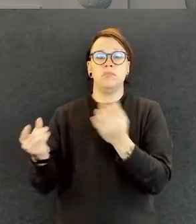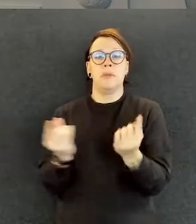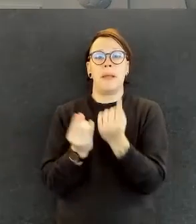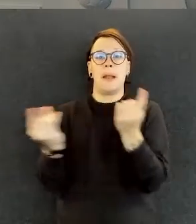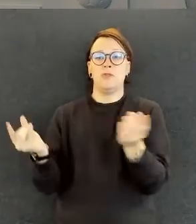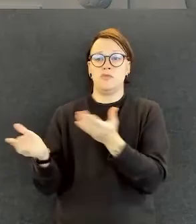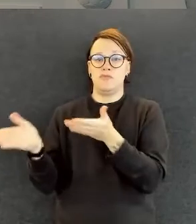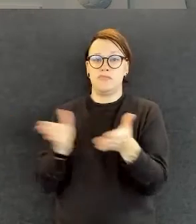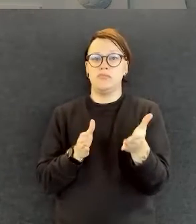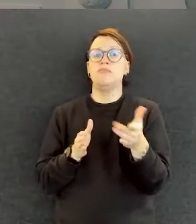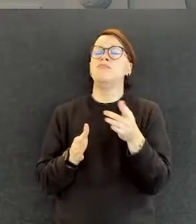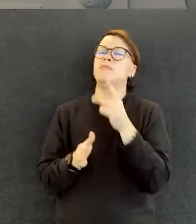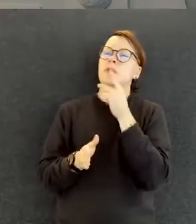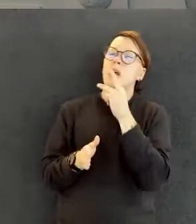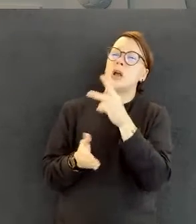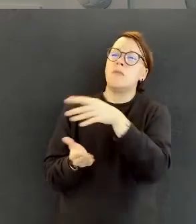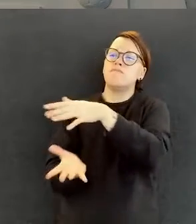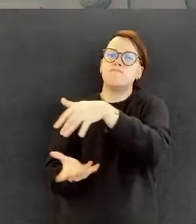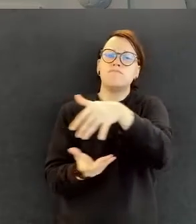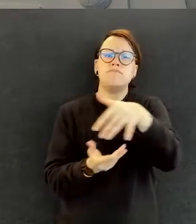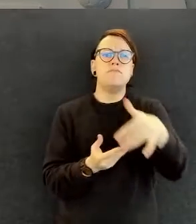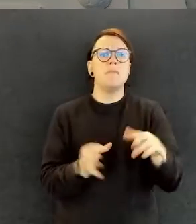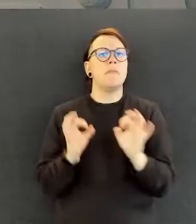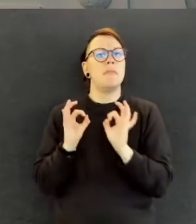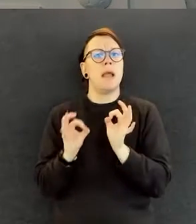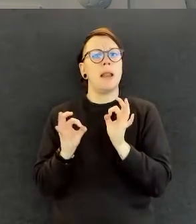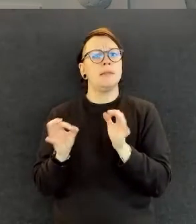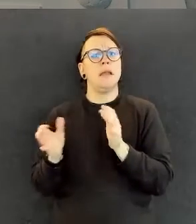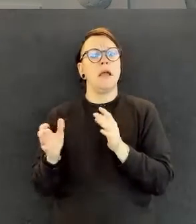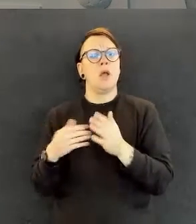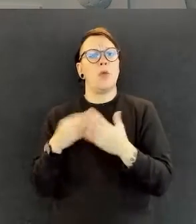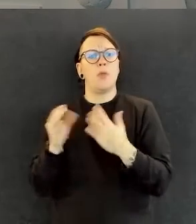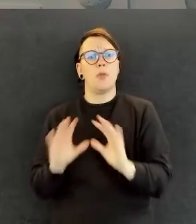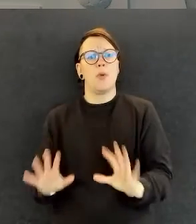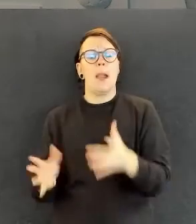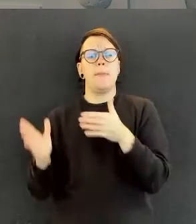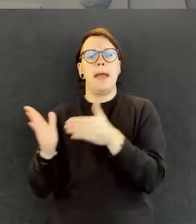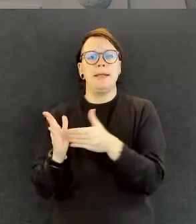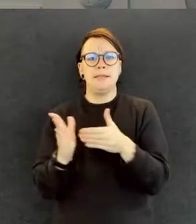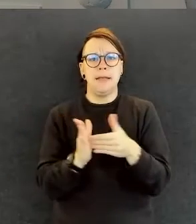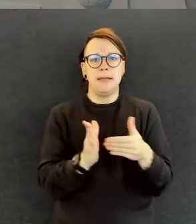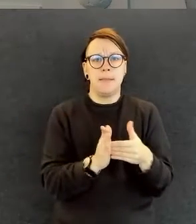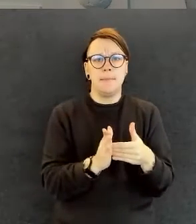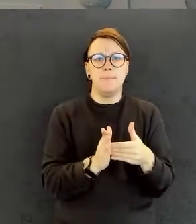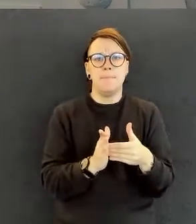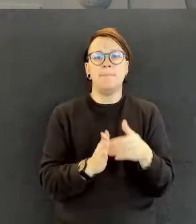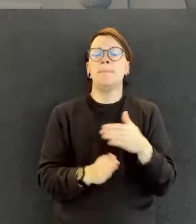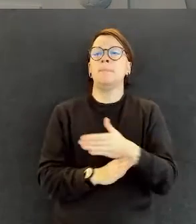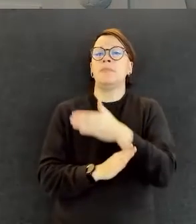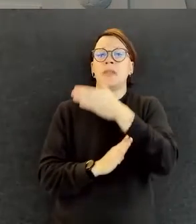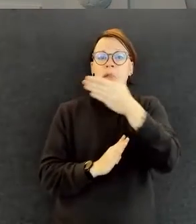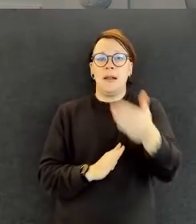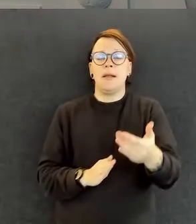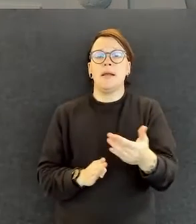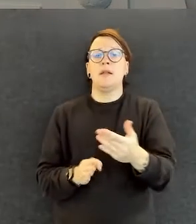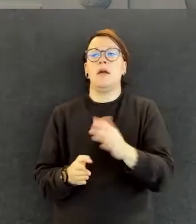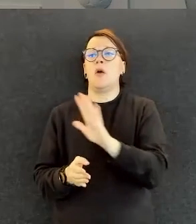jälkeen kansallinen tilaisuus, missä pohditaan sitten näiden esteiden ratkaisuja.